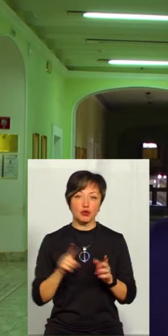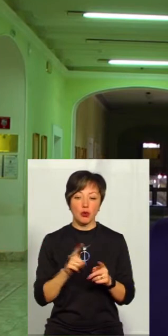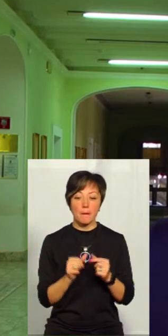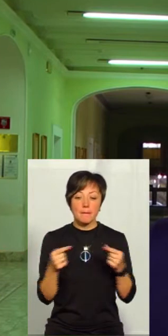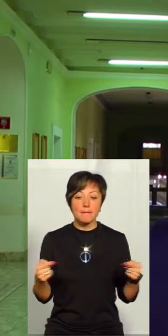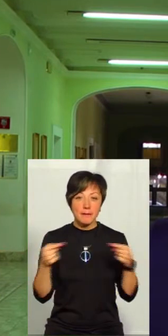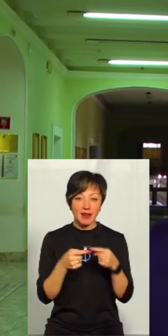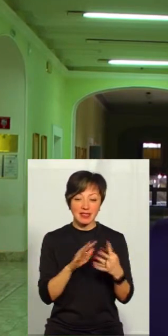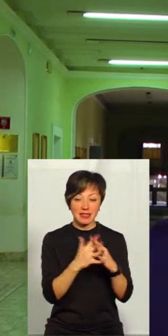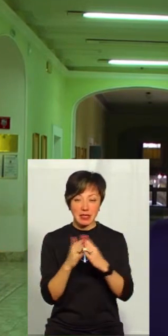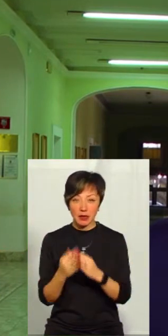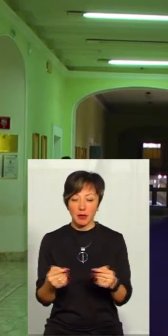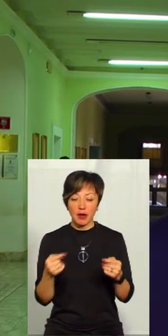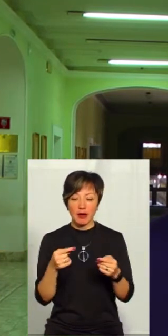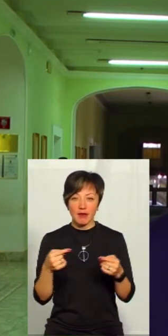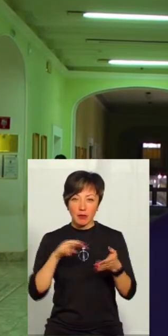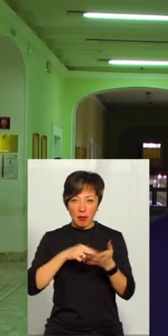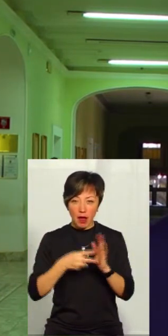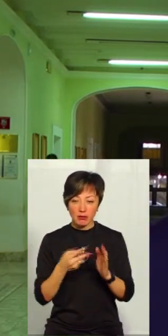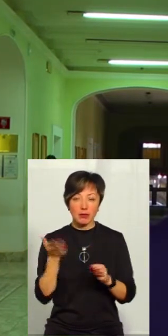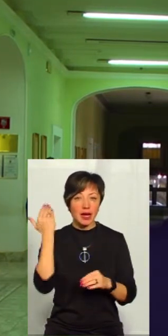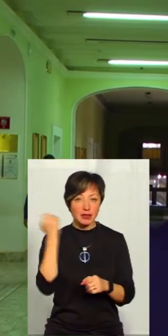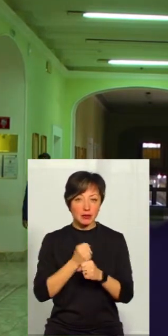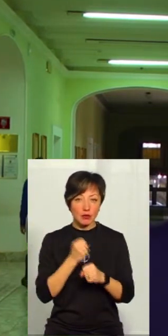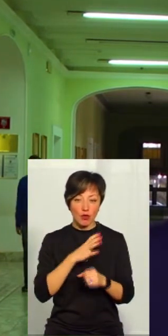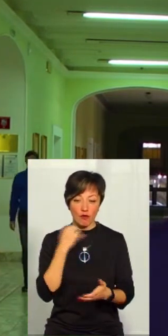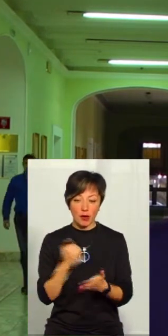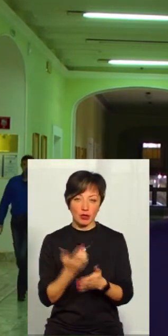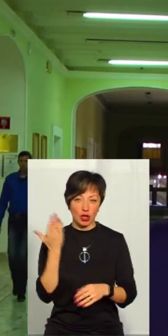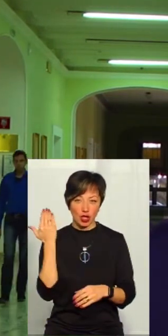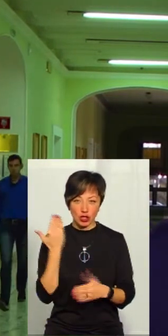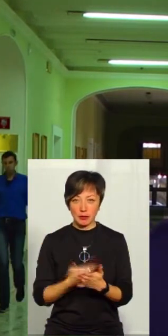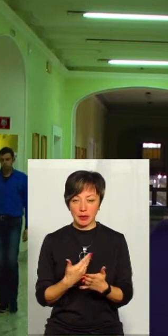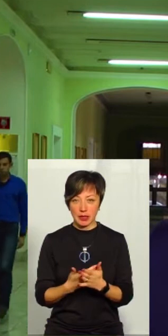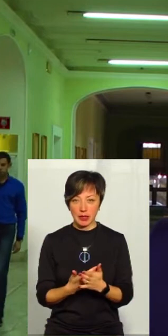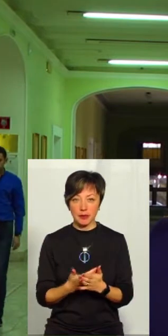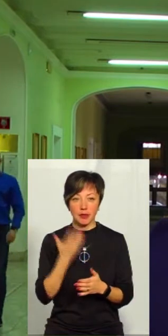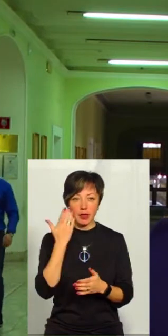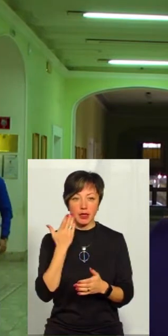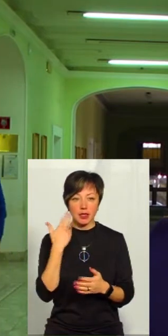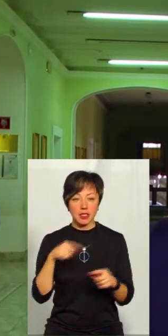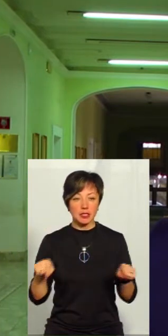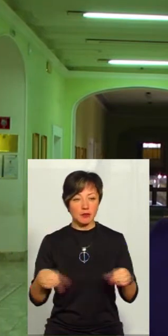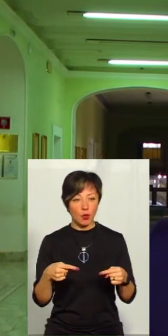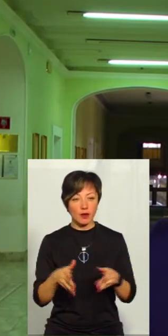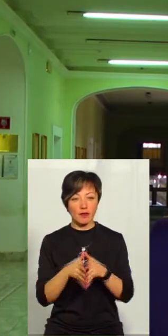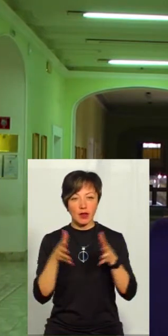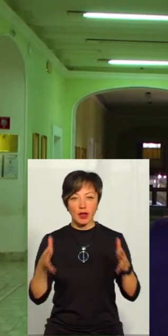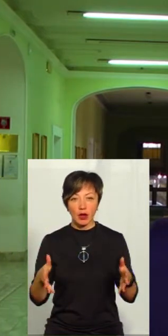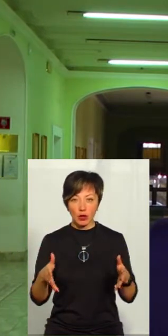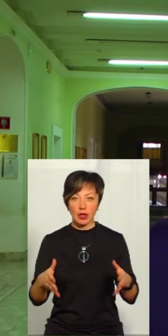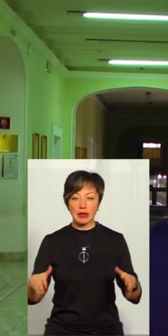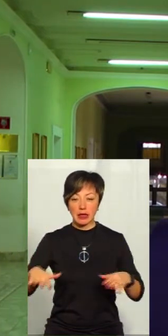відповідати тому перспективному плану, який діяв раніше, який був прийняти раніше. Наприклад, зі створення великої об'єднаної